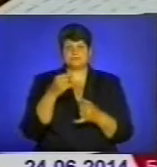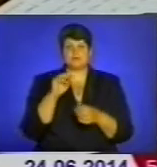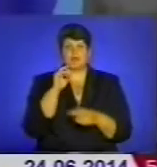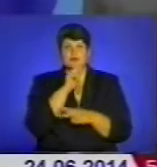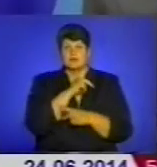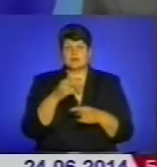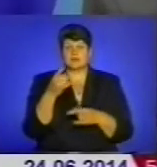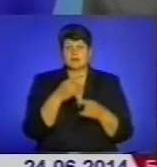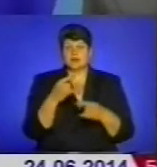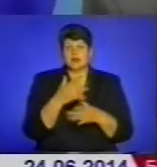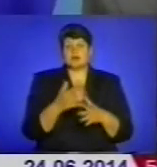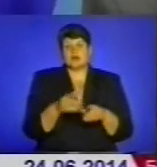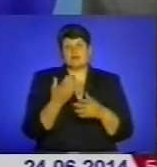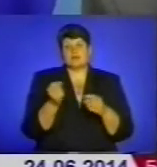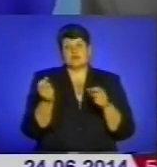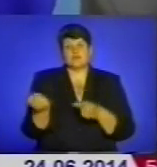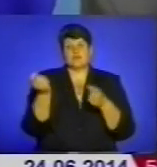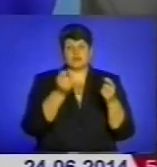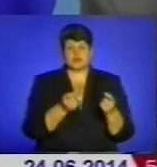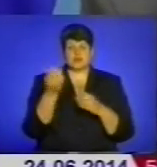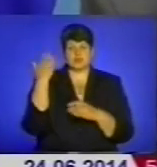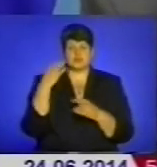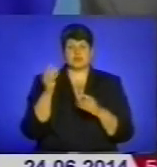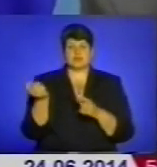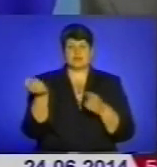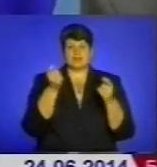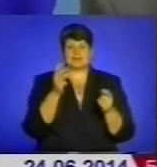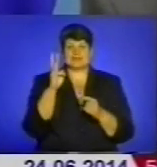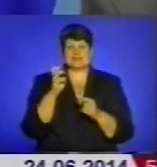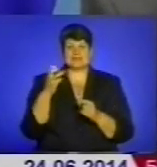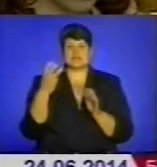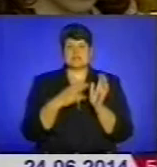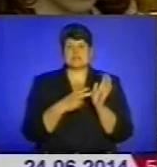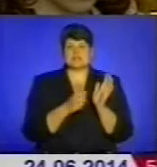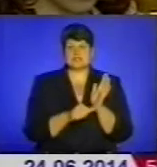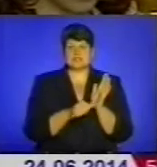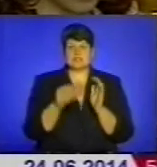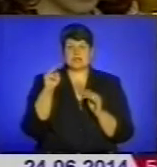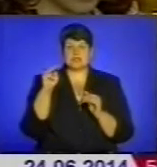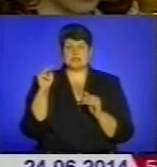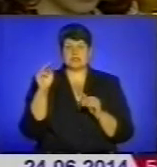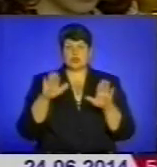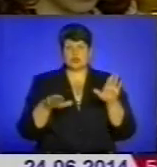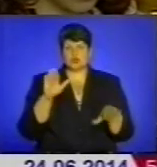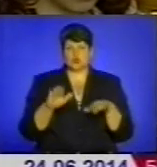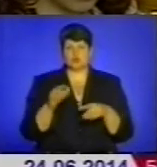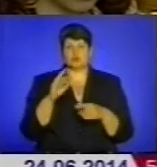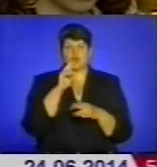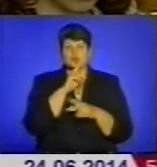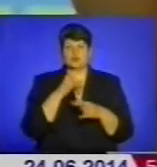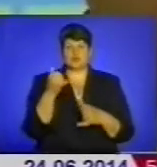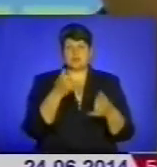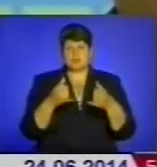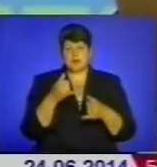цього року. Попередньо з території краю вивезли 360 тонн отрутохімікатів. Однак, вважає голова облдержадміністрації Олег